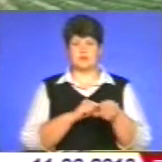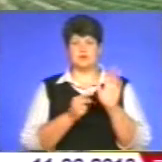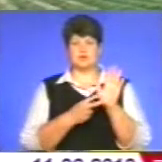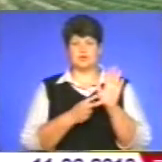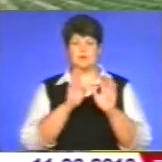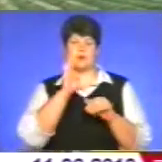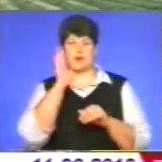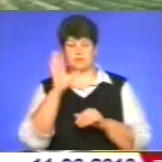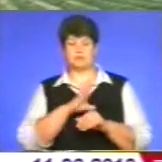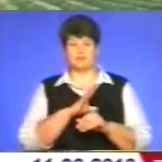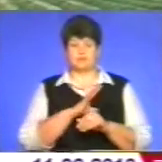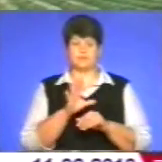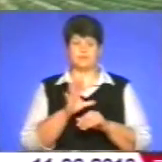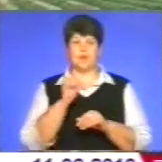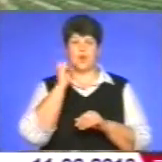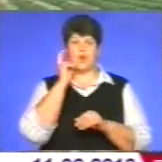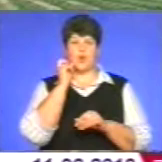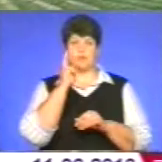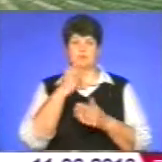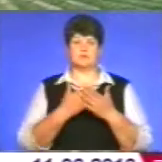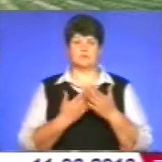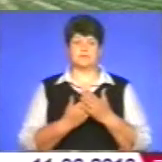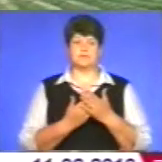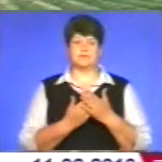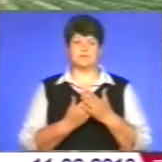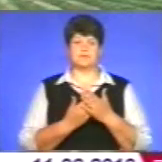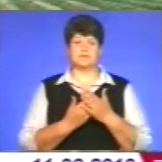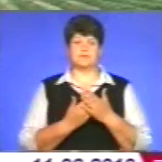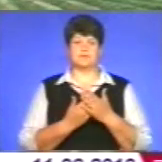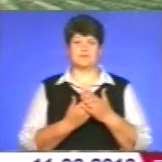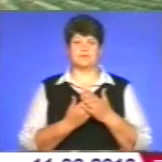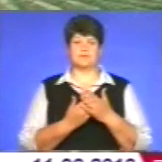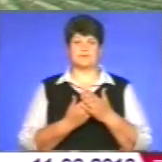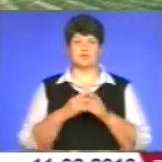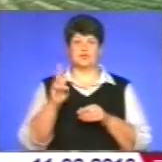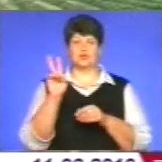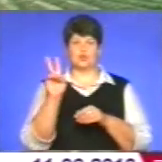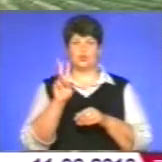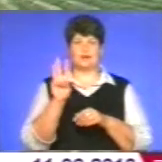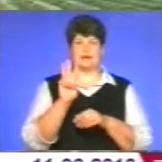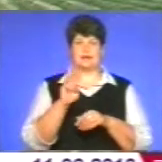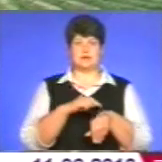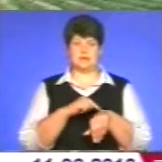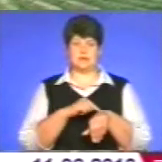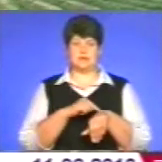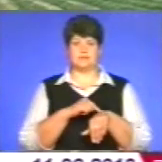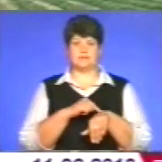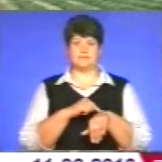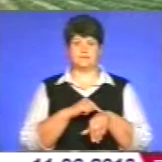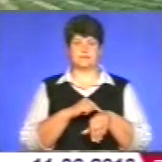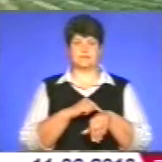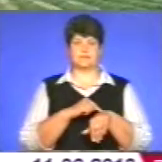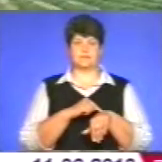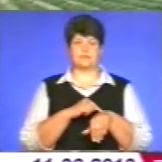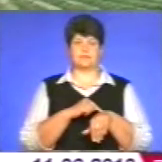ранку. Обід в нас зазвичай близько другої, третєї години. На ньому